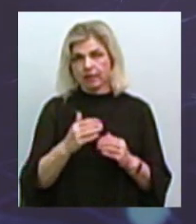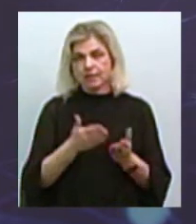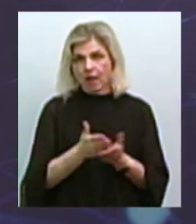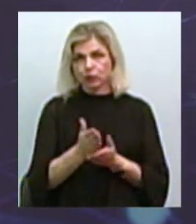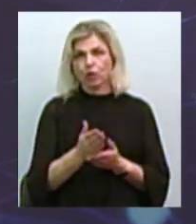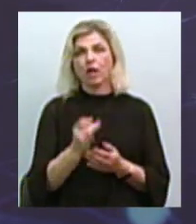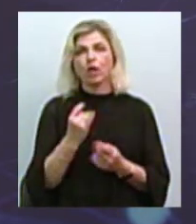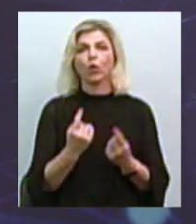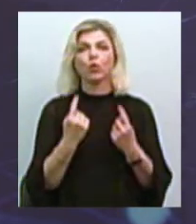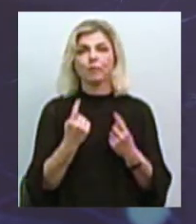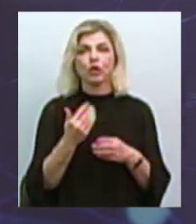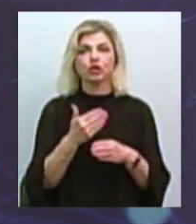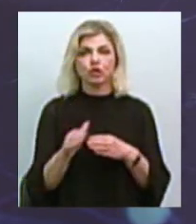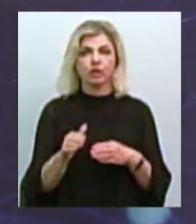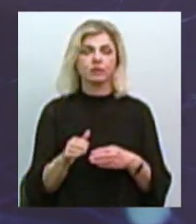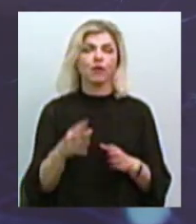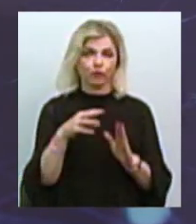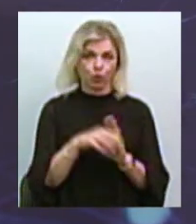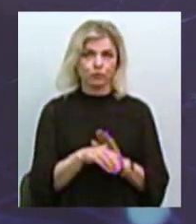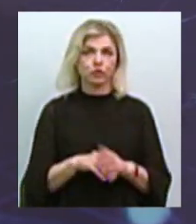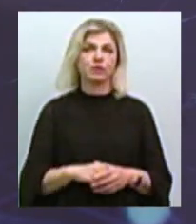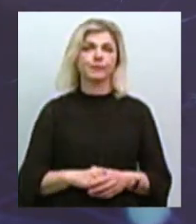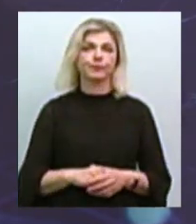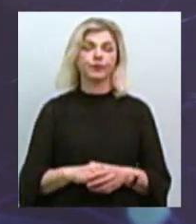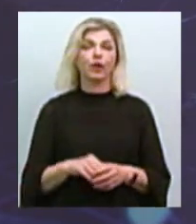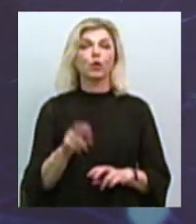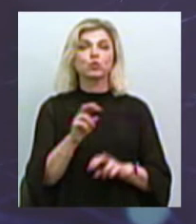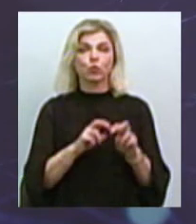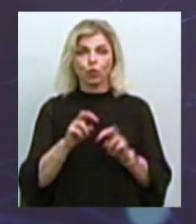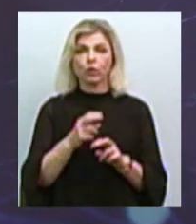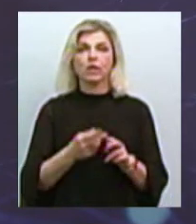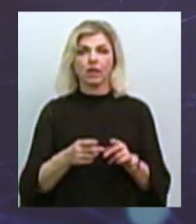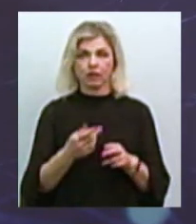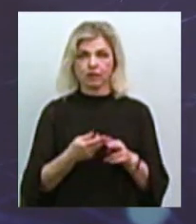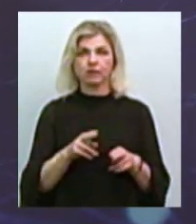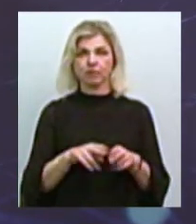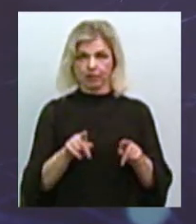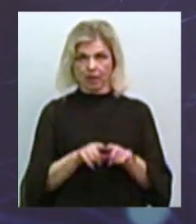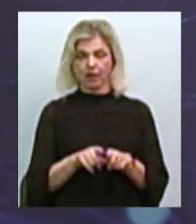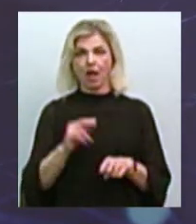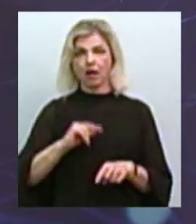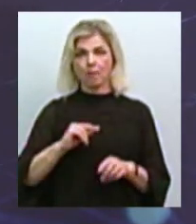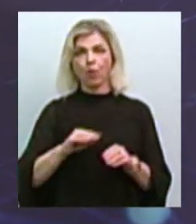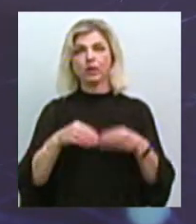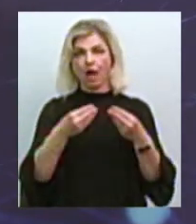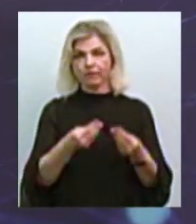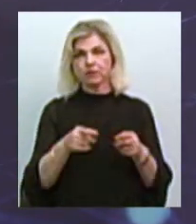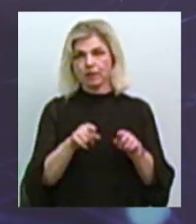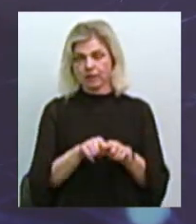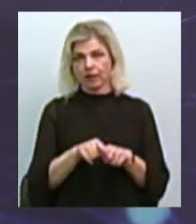левова частина у нас економіка, в тому числі. Тому підшукують саме такі у нас роботодавці, саме таких